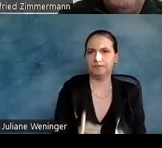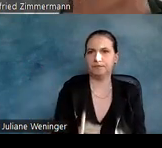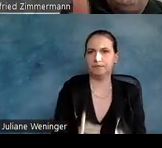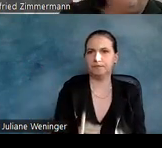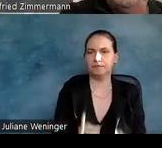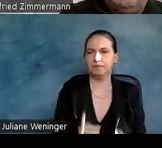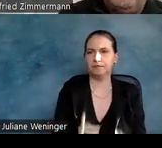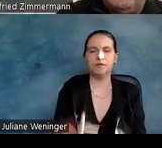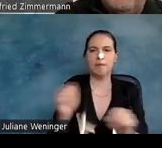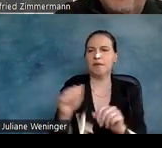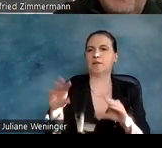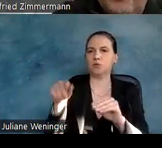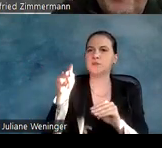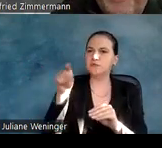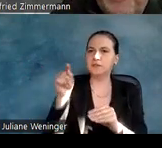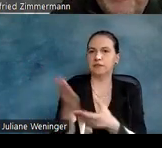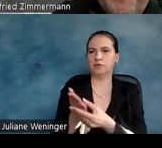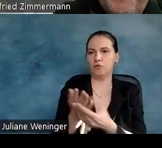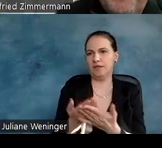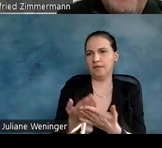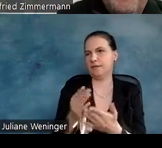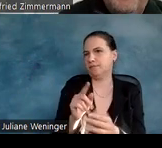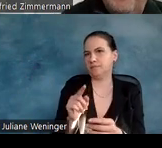ist nicht anwendbar auf dieses Dokument.